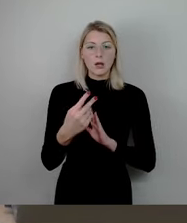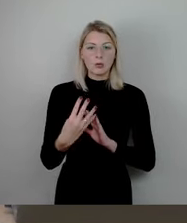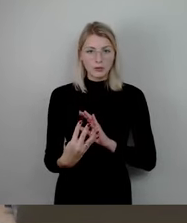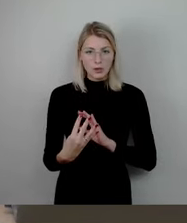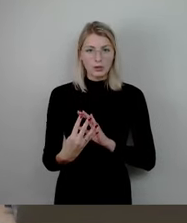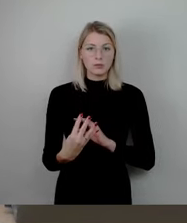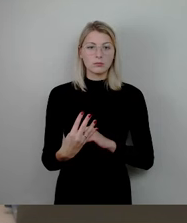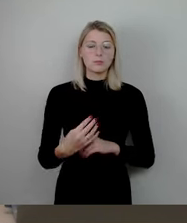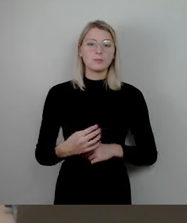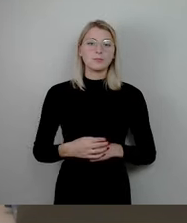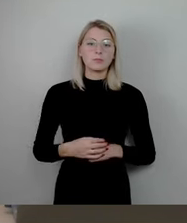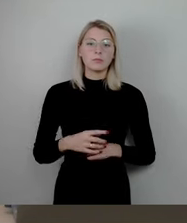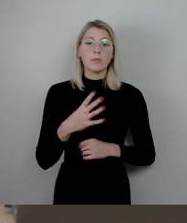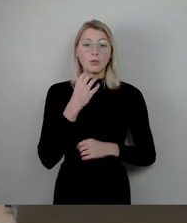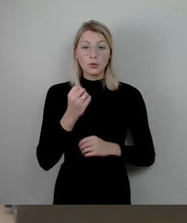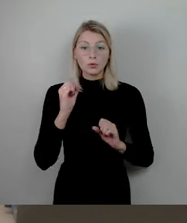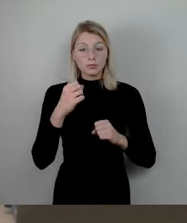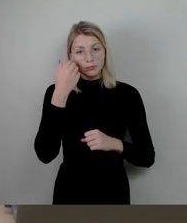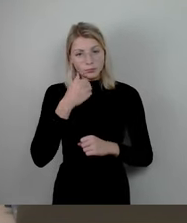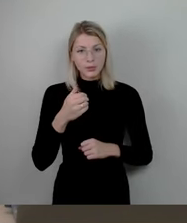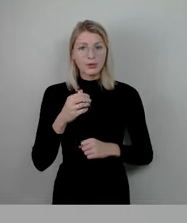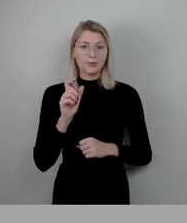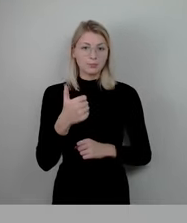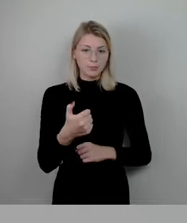zustimmen möchte, den bitte ich jetzt um Stimmzeichen.